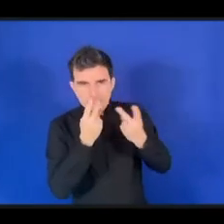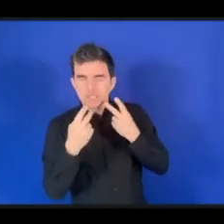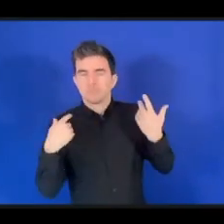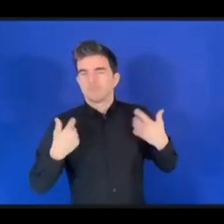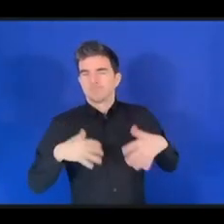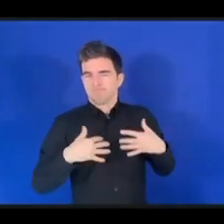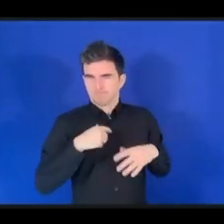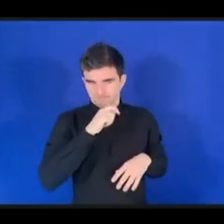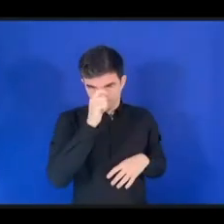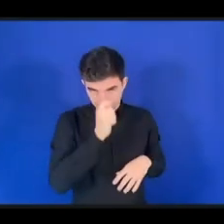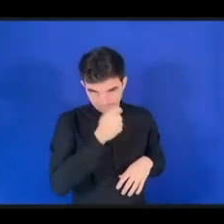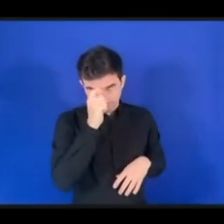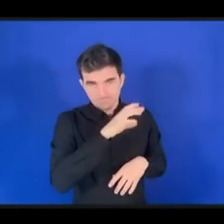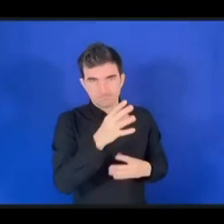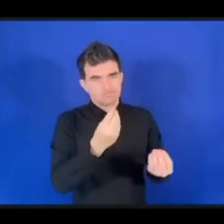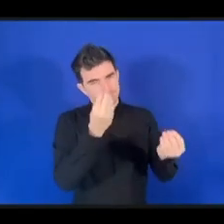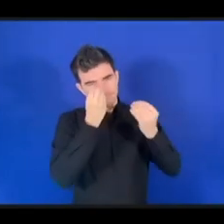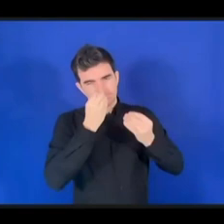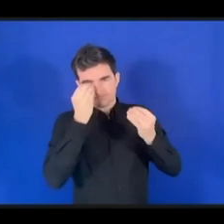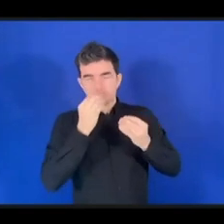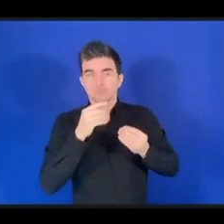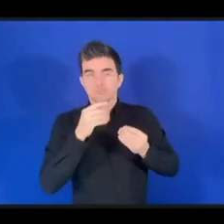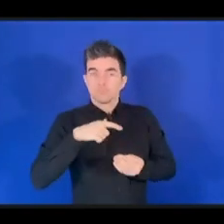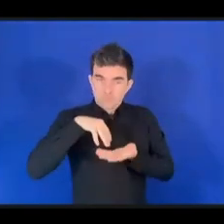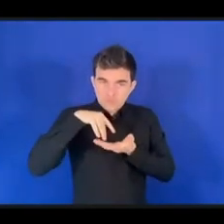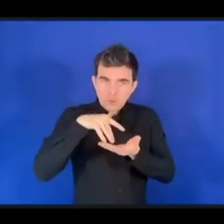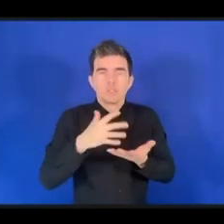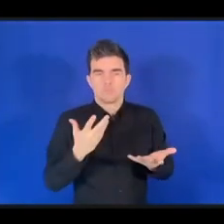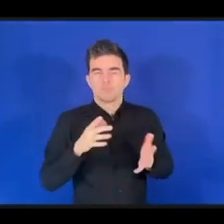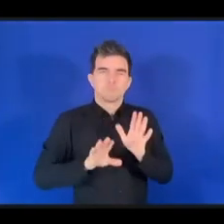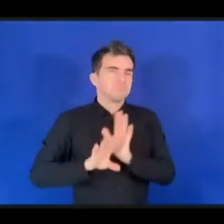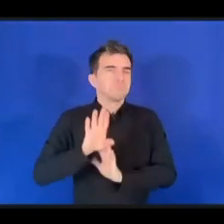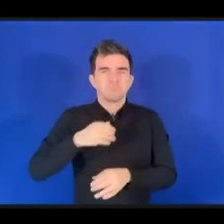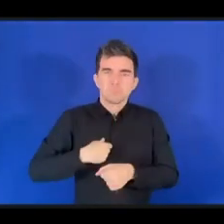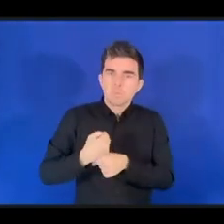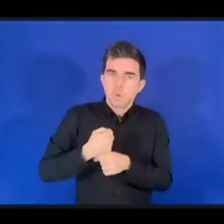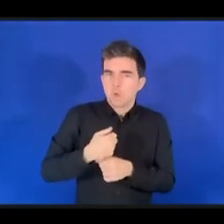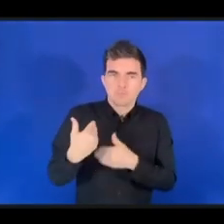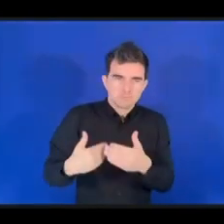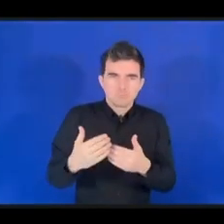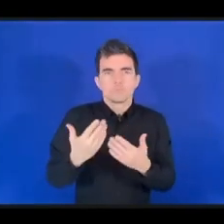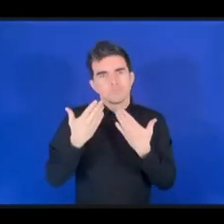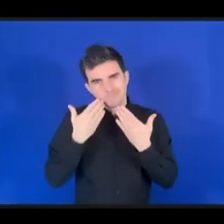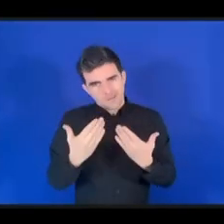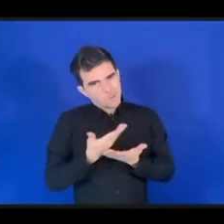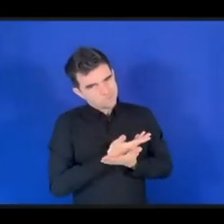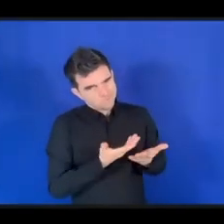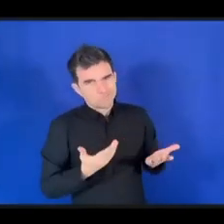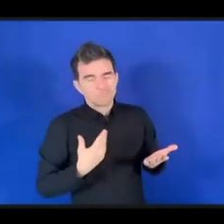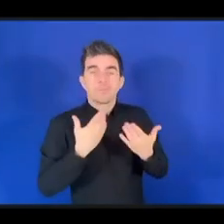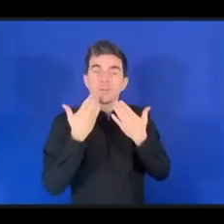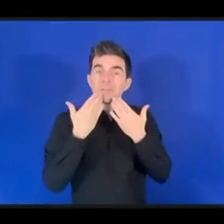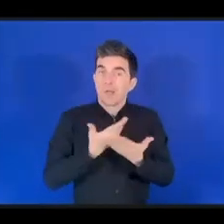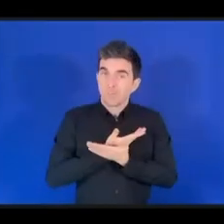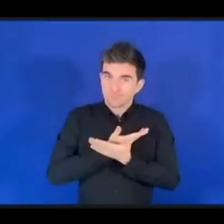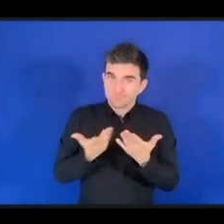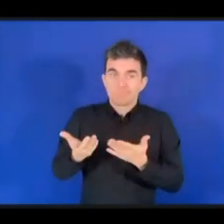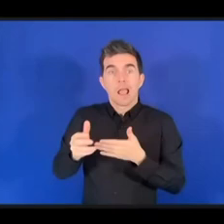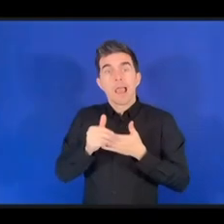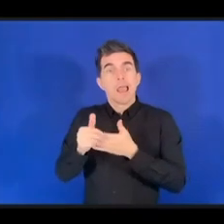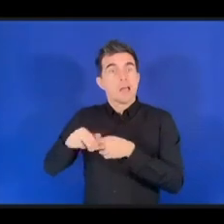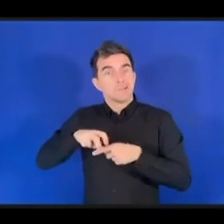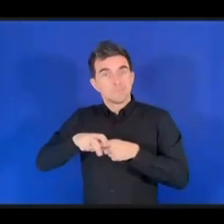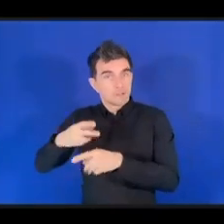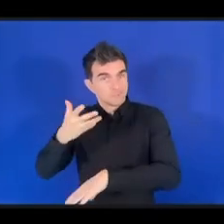Это помогло мне профессиональным образом и способствовало моему личному развитию. Я хочу еще раз поблагодарить группу